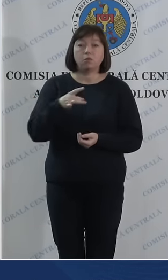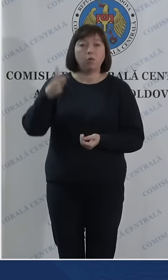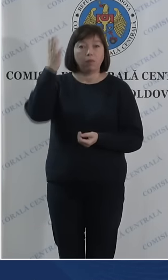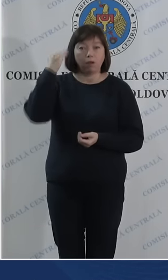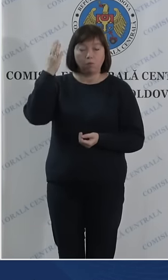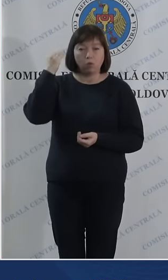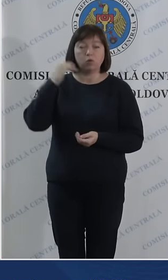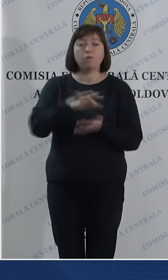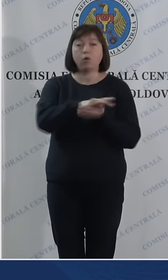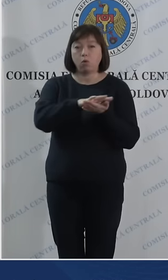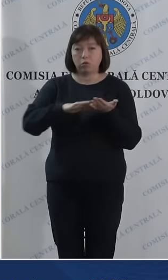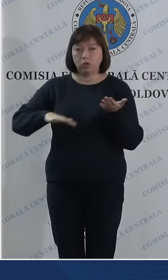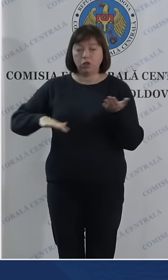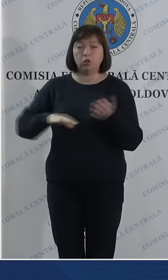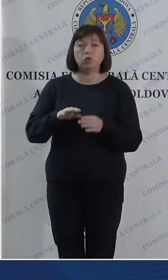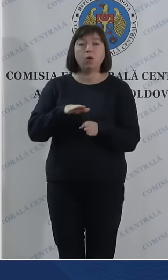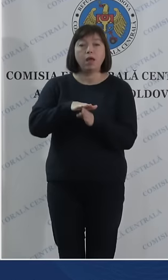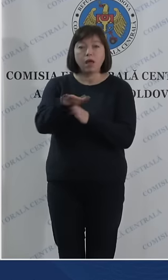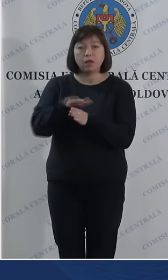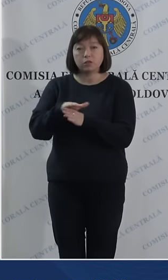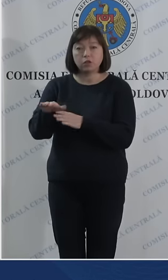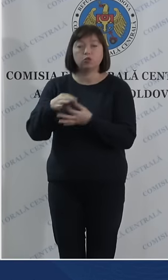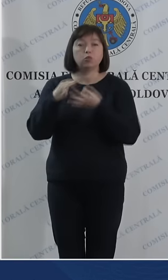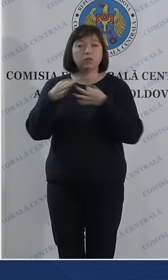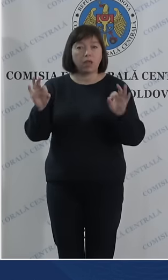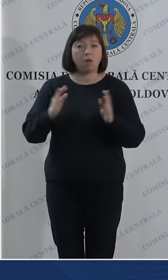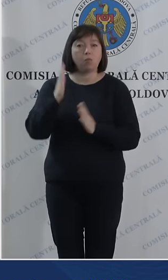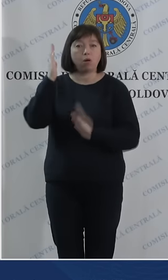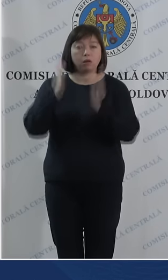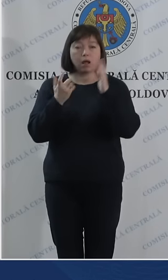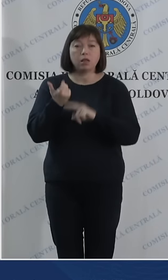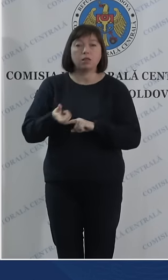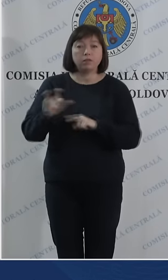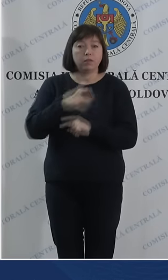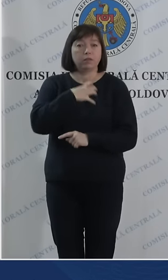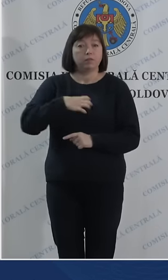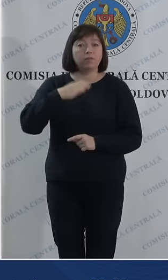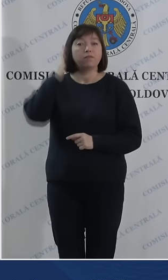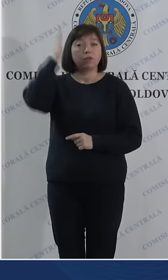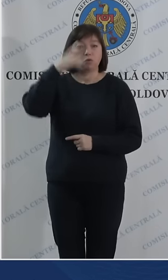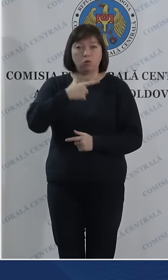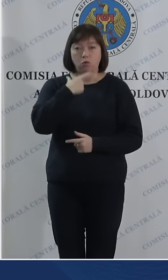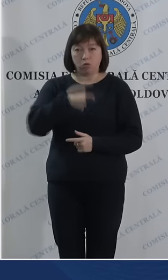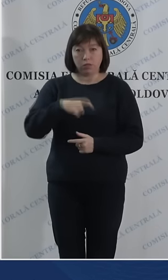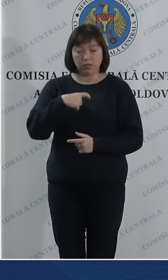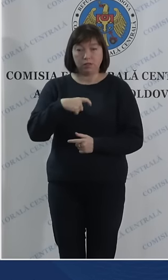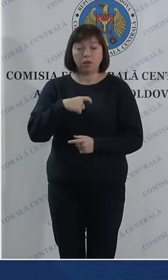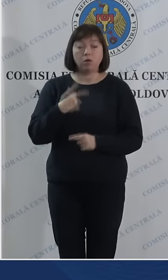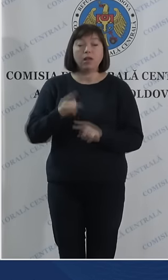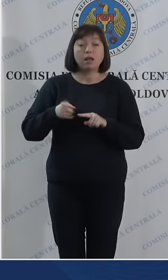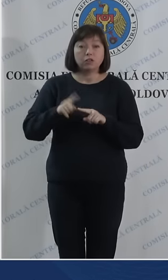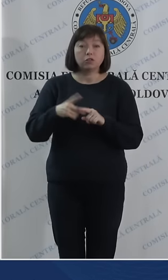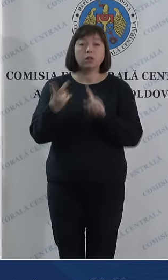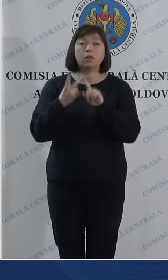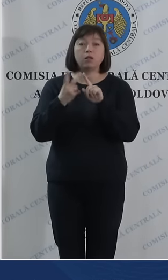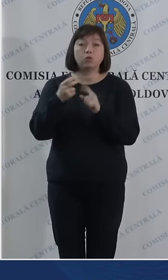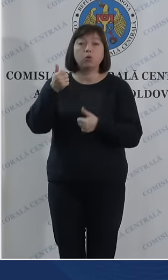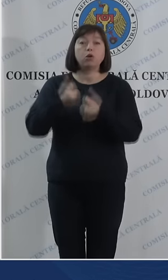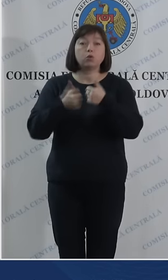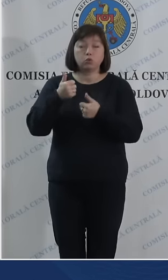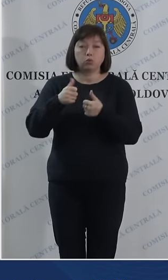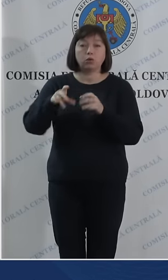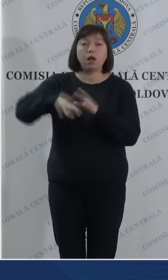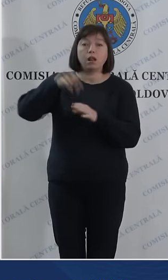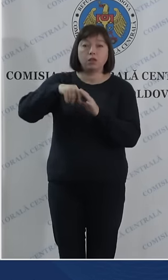Moldova continuă exercițiul democratic esențial pentru viitorul său în cel de-al doilea tur al